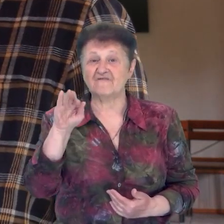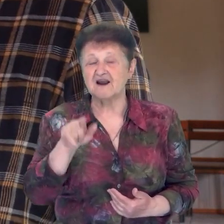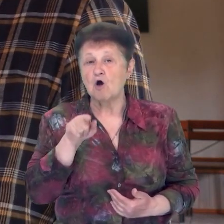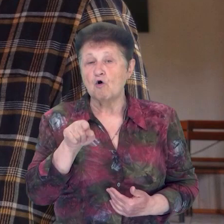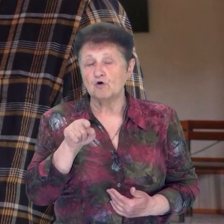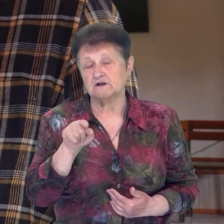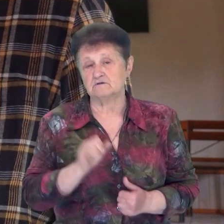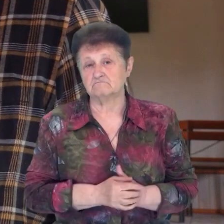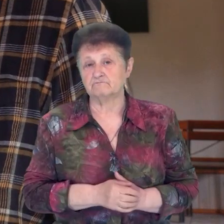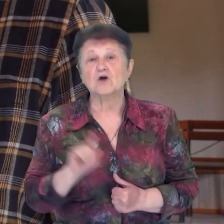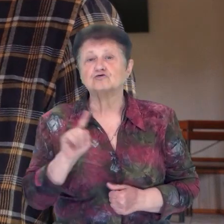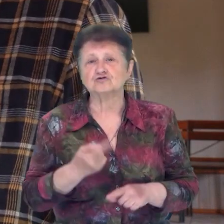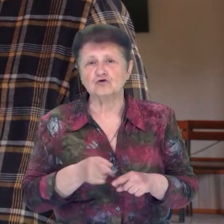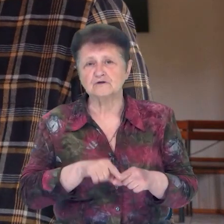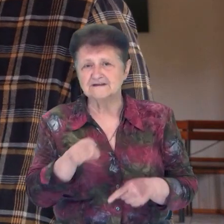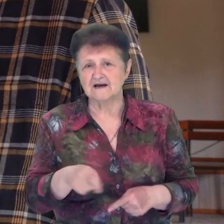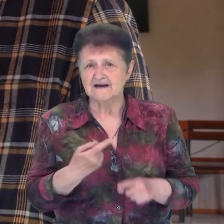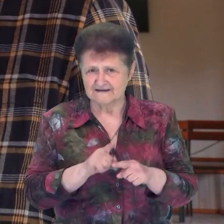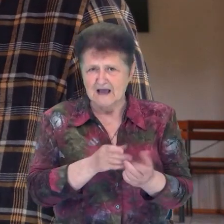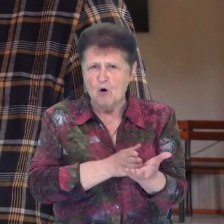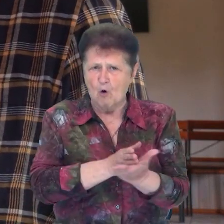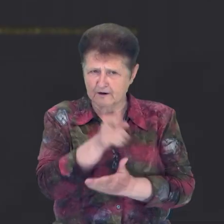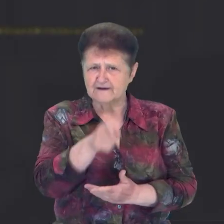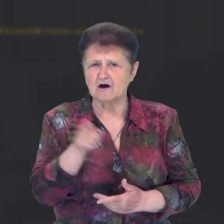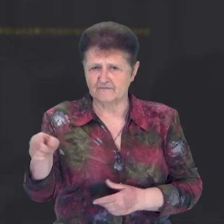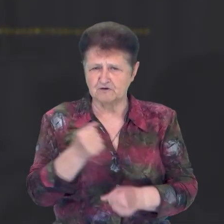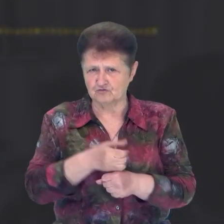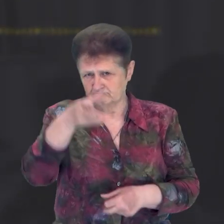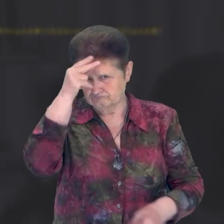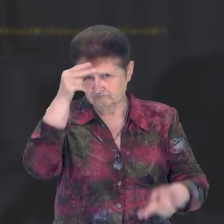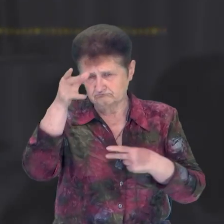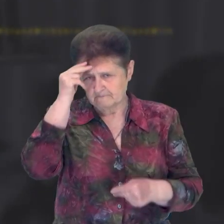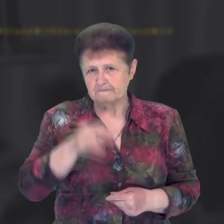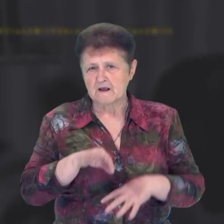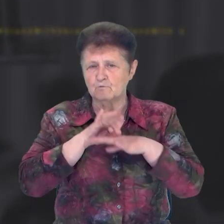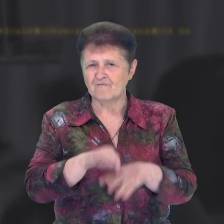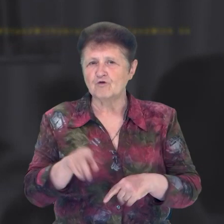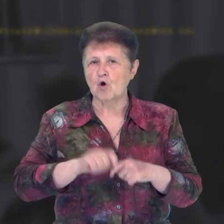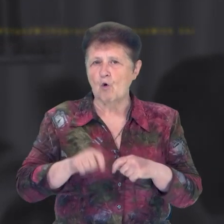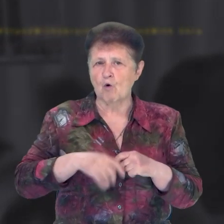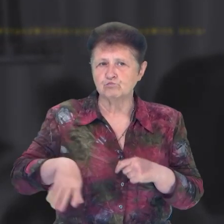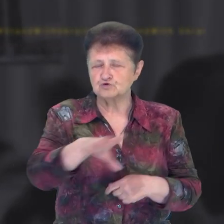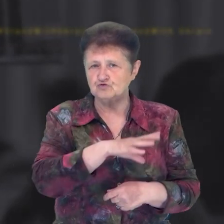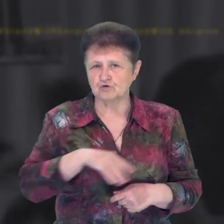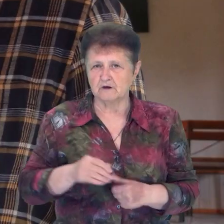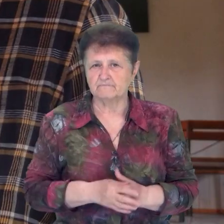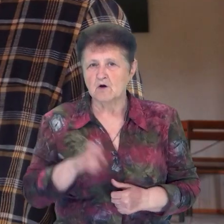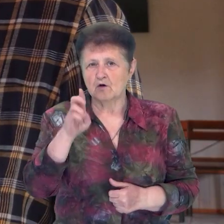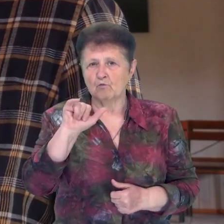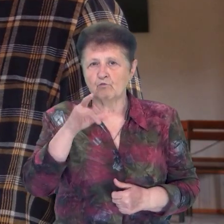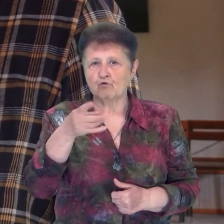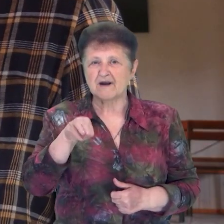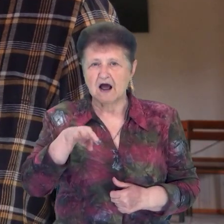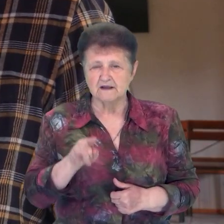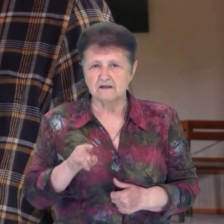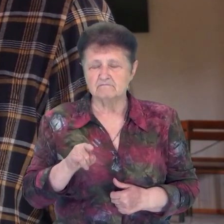І вони, що це таке, це координати, наводчик. Проводили обшуки в господарстві Сергія тувинці та буряти. Найшли